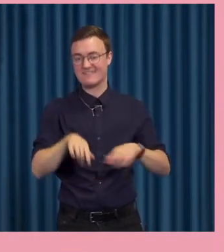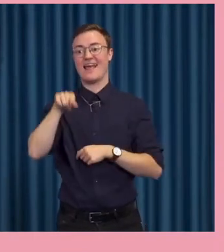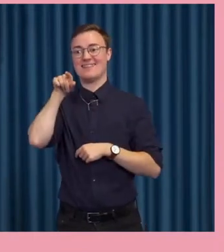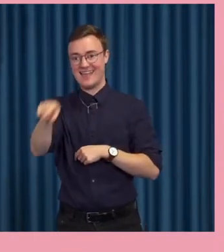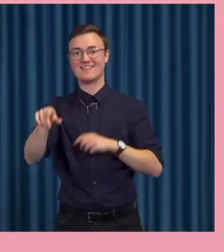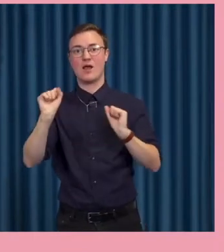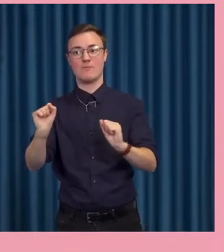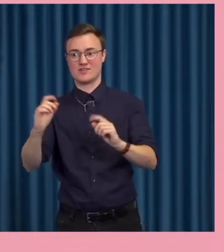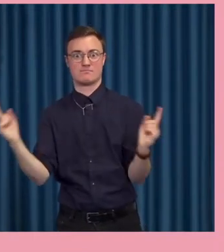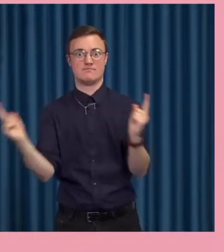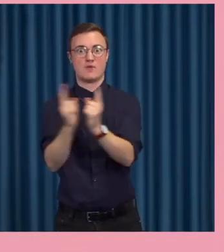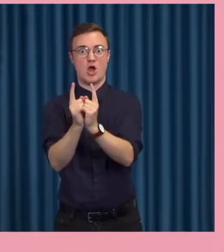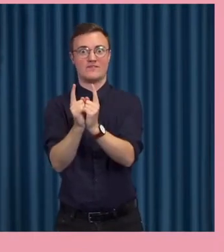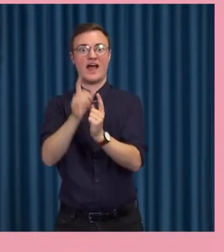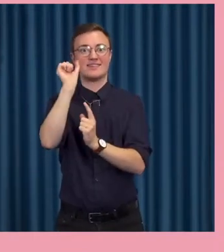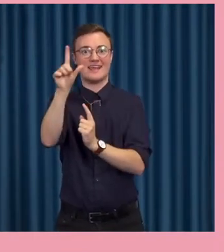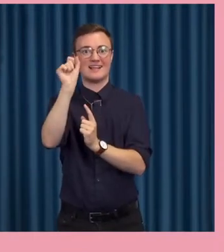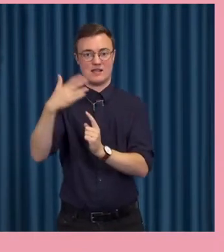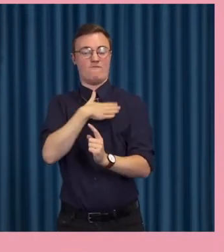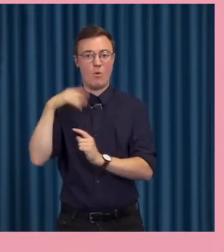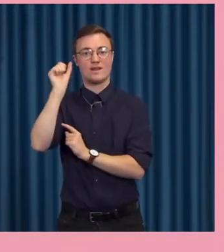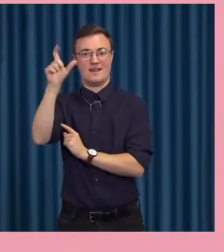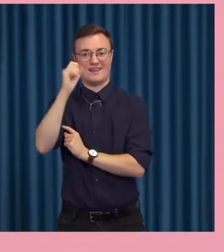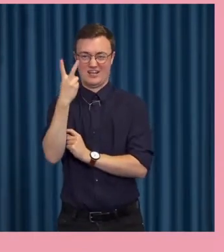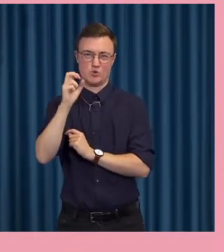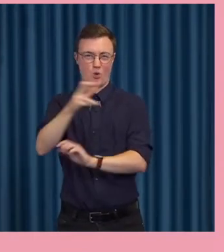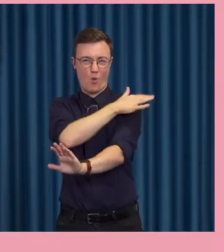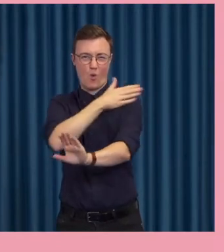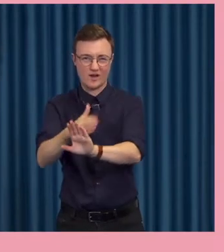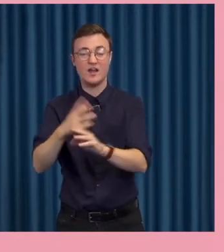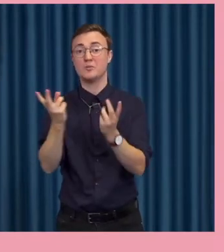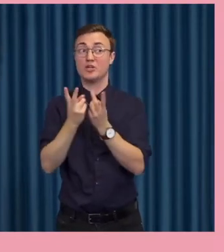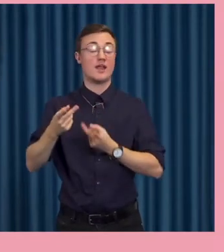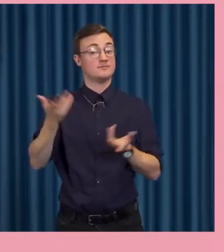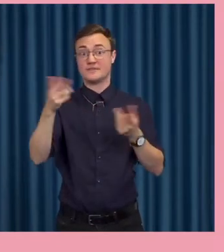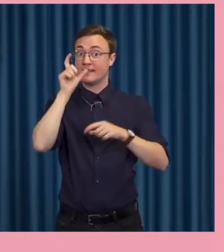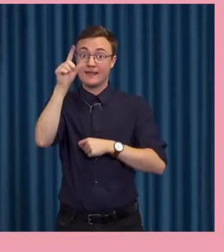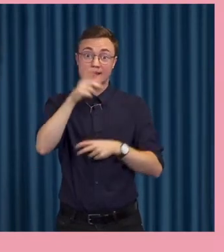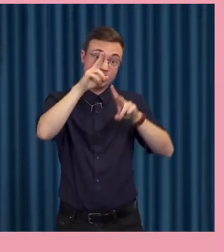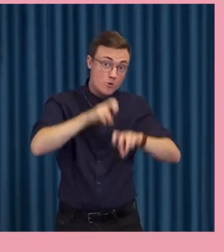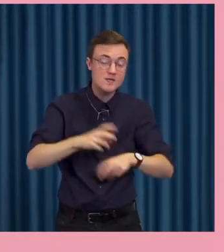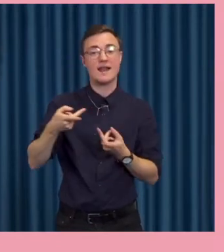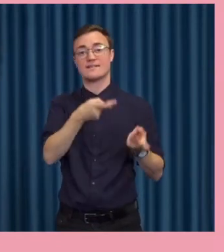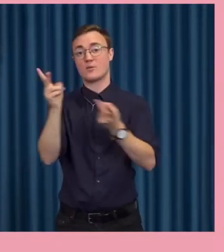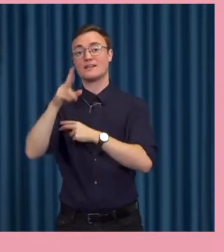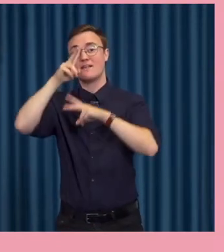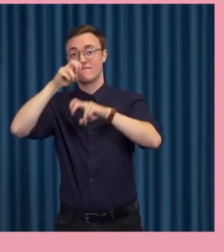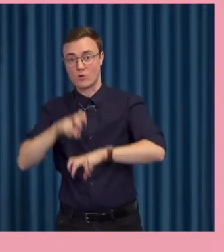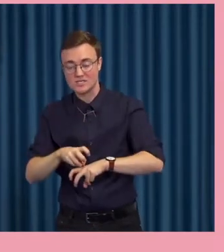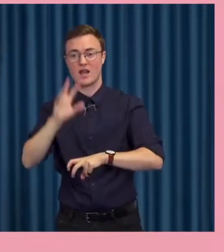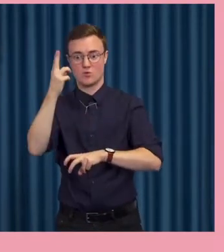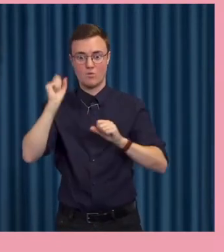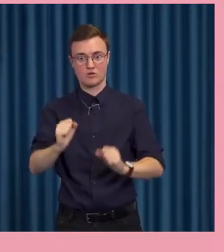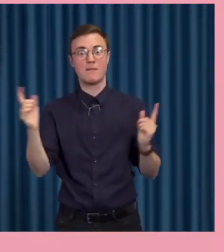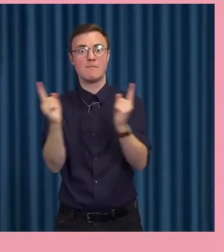digitaliseringen så som vi har förstått den över 20 år kanske. att digitaliseringens forskare, demokratiforskare möter ett behov